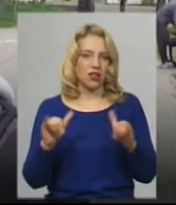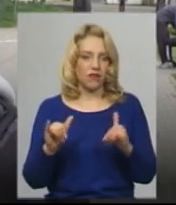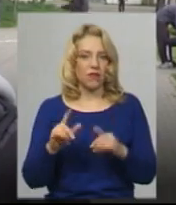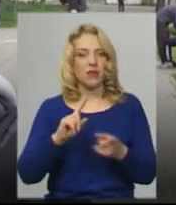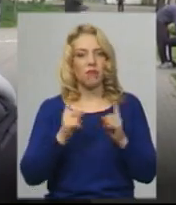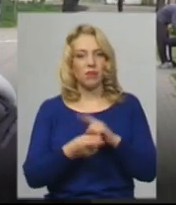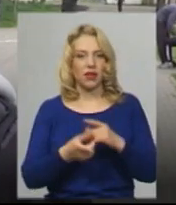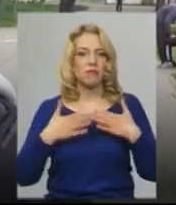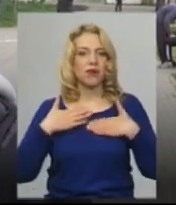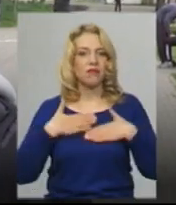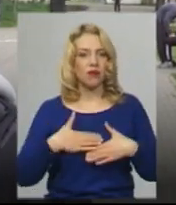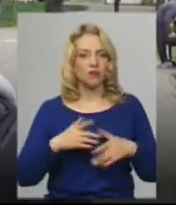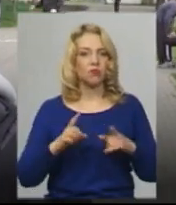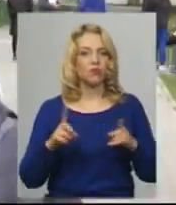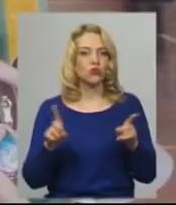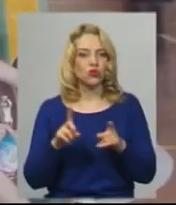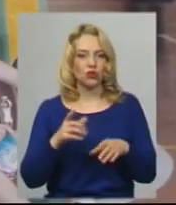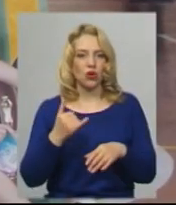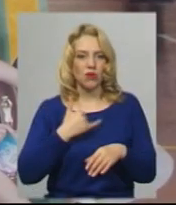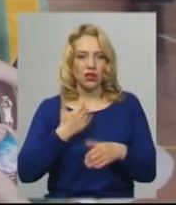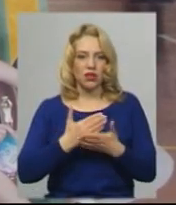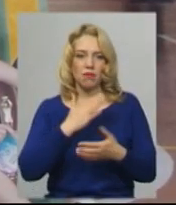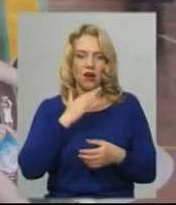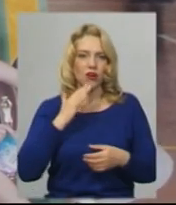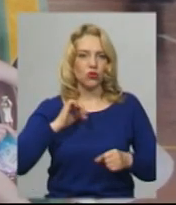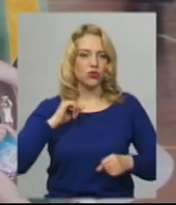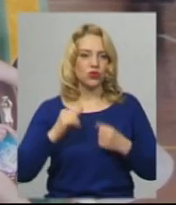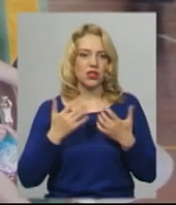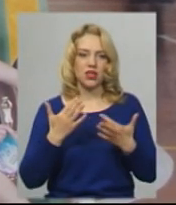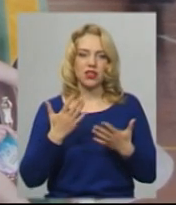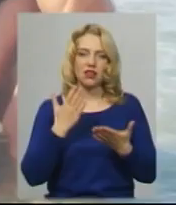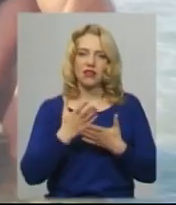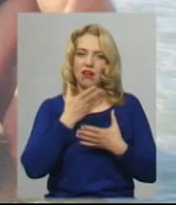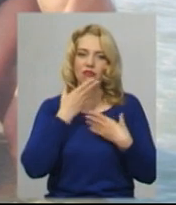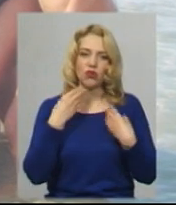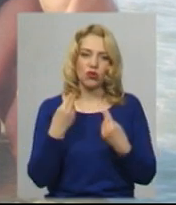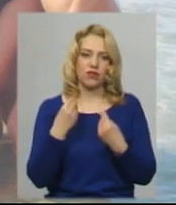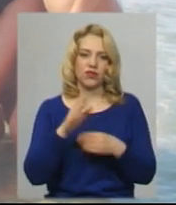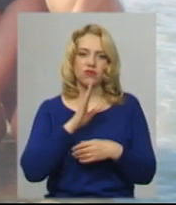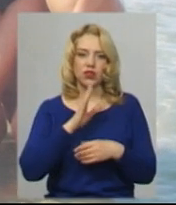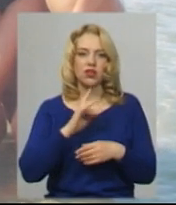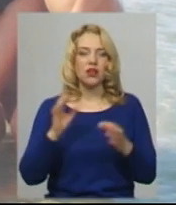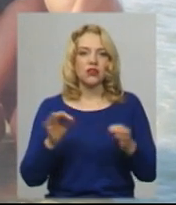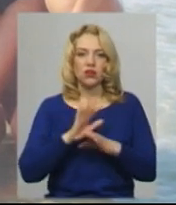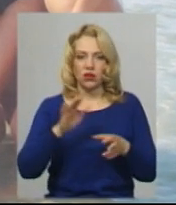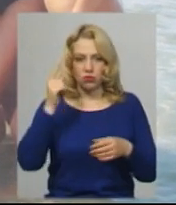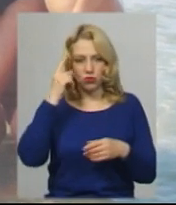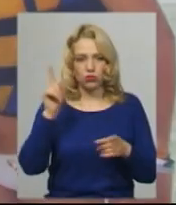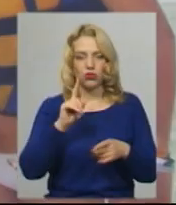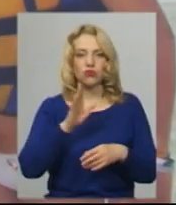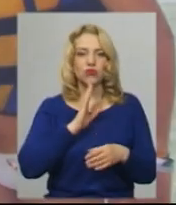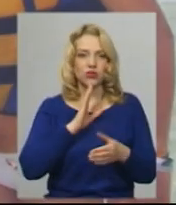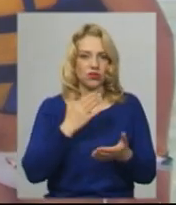тому що маю дуже багато друзів, бачила, наскільки вродливі є дівчата, що ніколи там не подумаєш, що вона,